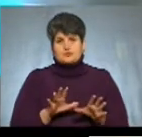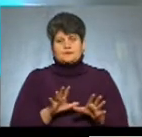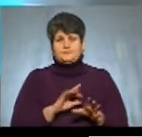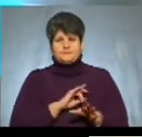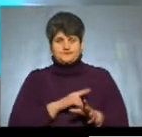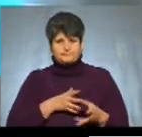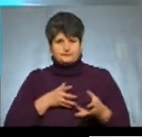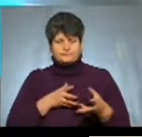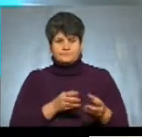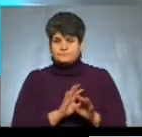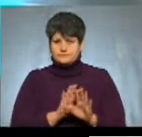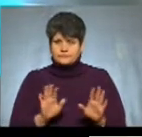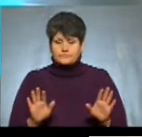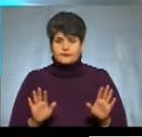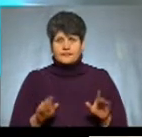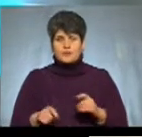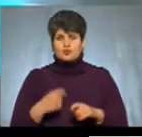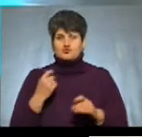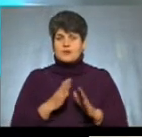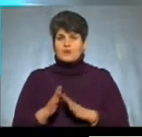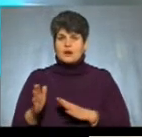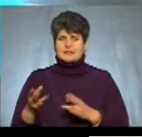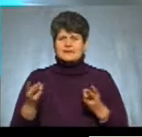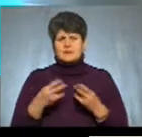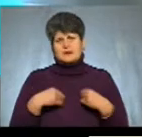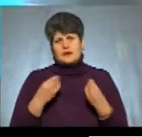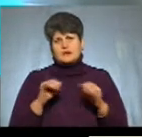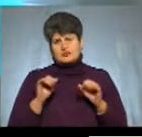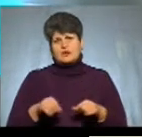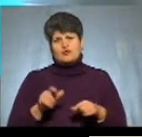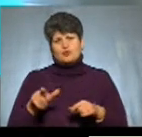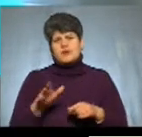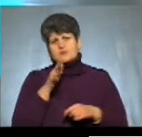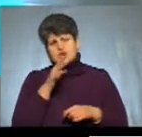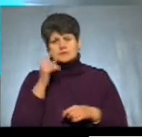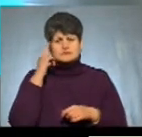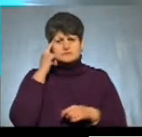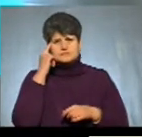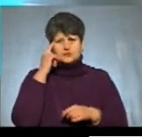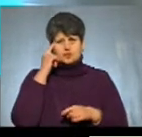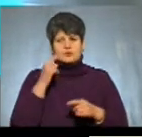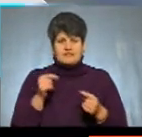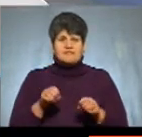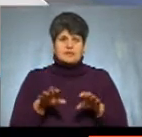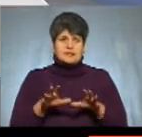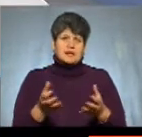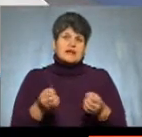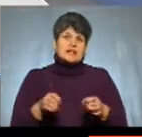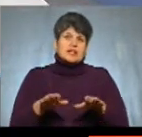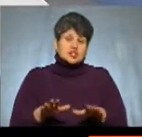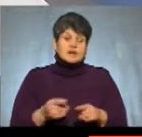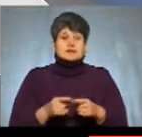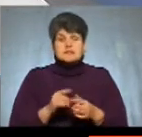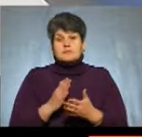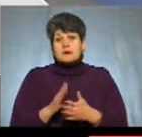громадського порядку. Тобто, потрібно дати людям можливість і час подумати, визначитися і прийняти рішення, але це має